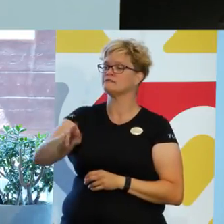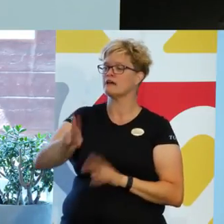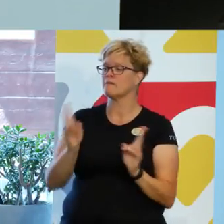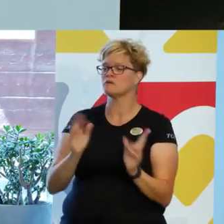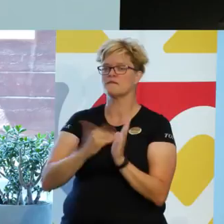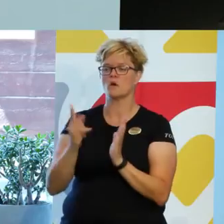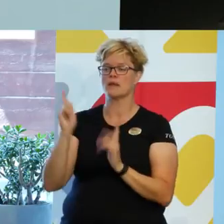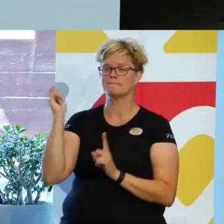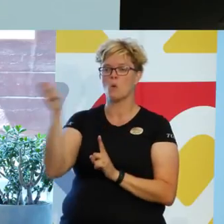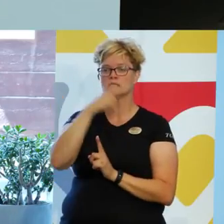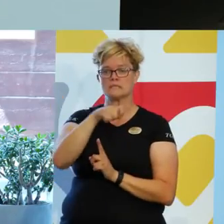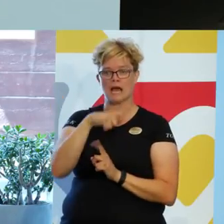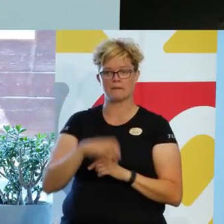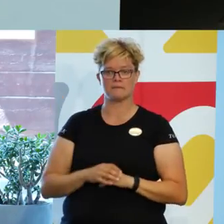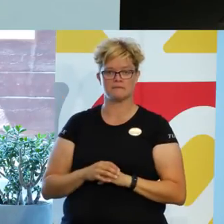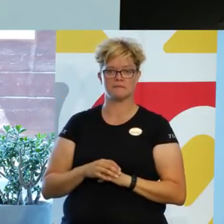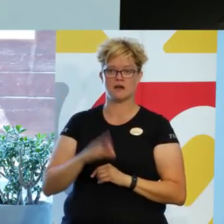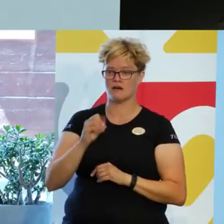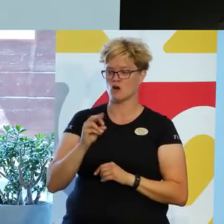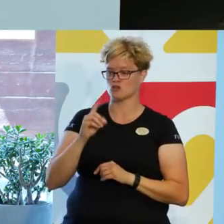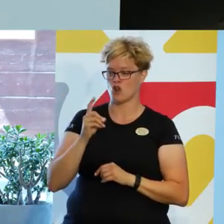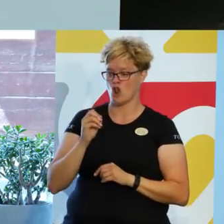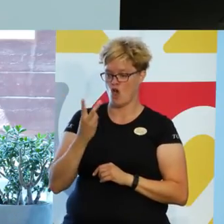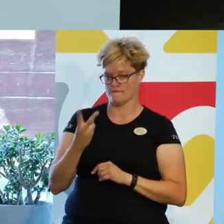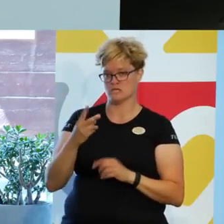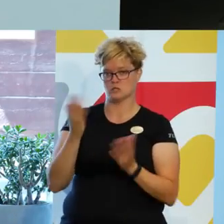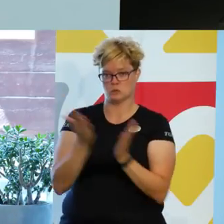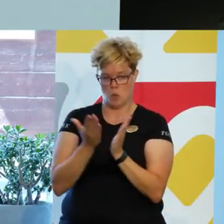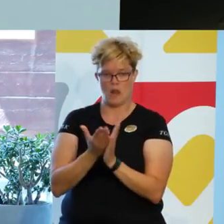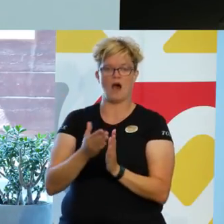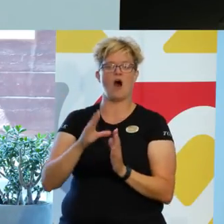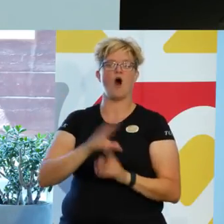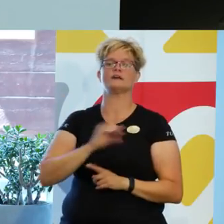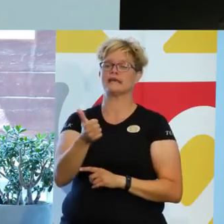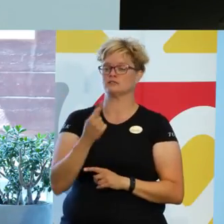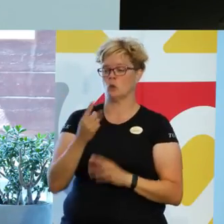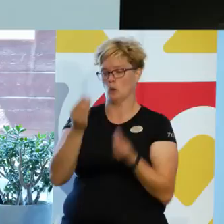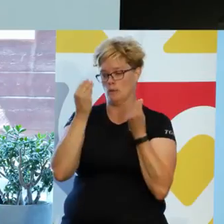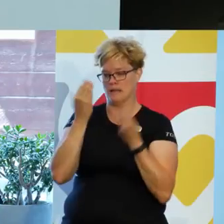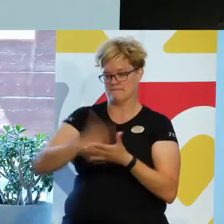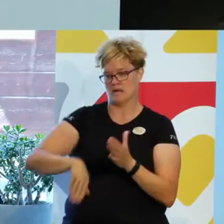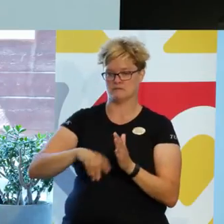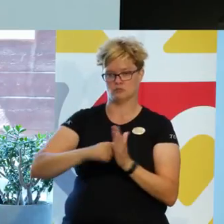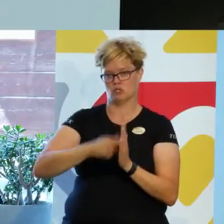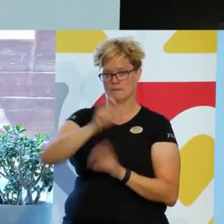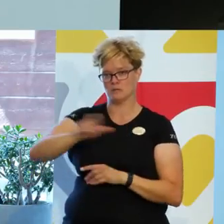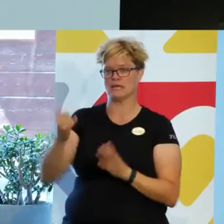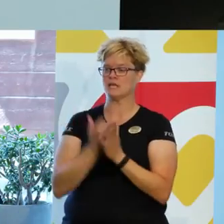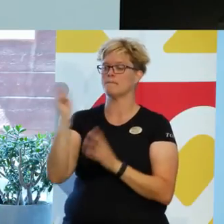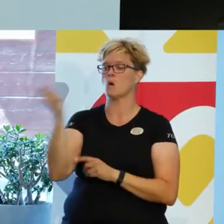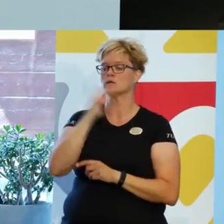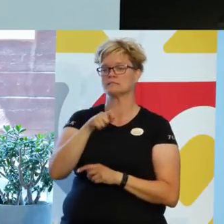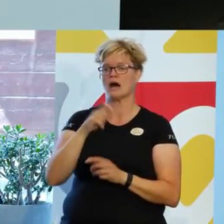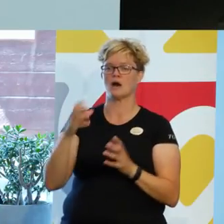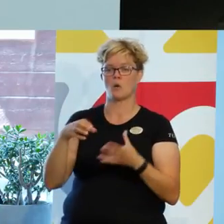Båstad, Förslöv skola som har sex utbildade nyckelpersoner i Båstad kommun. De